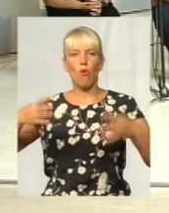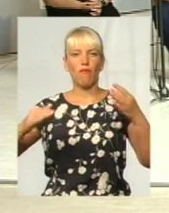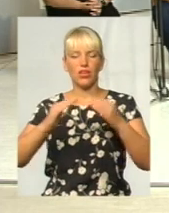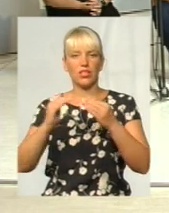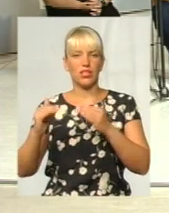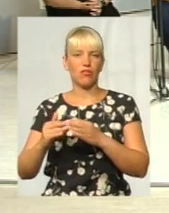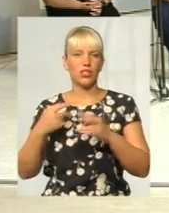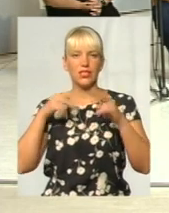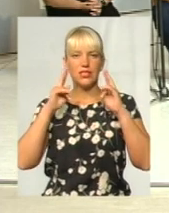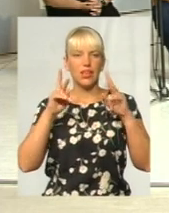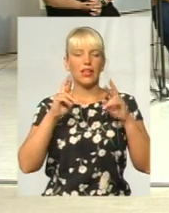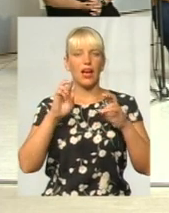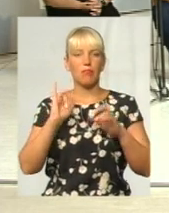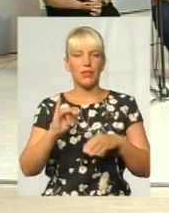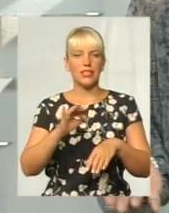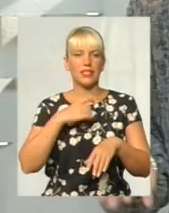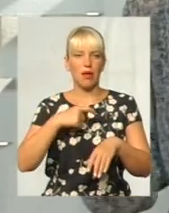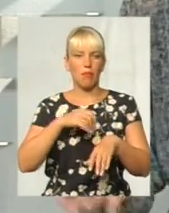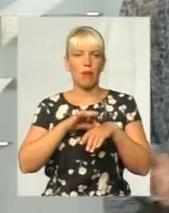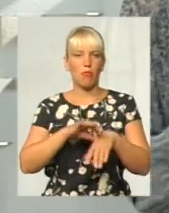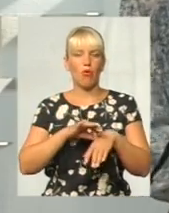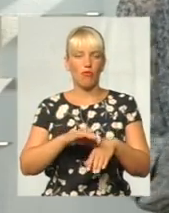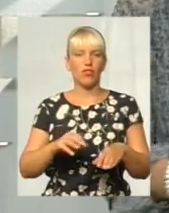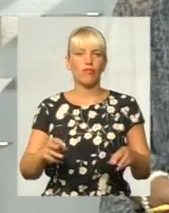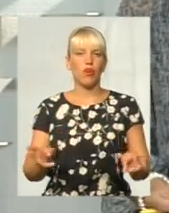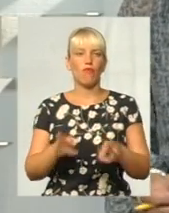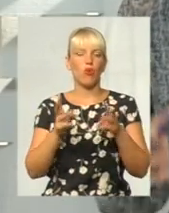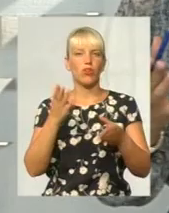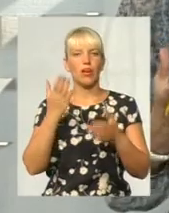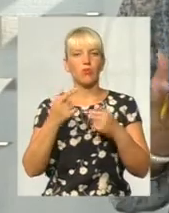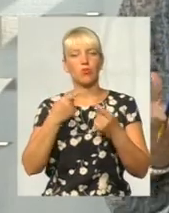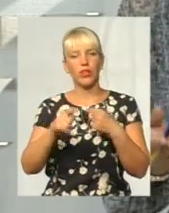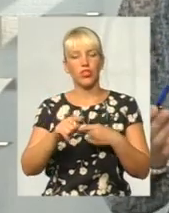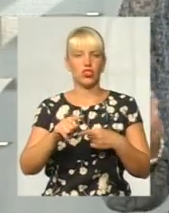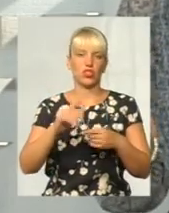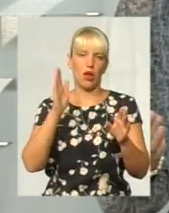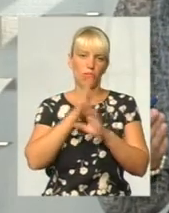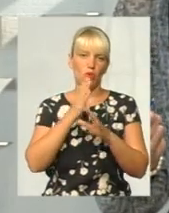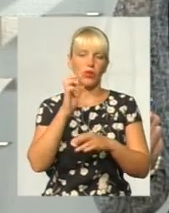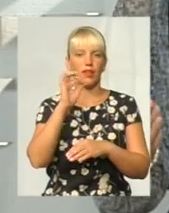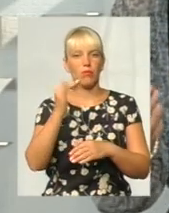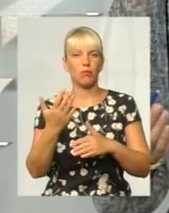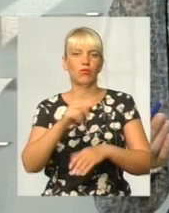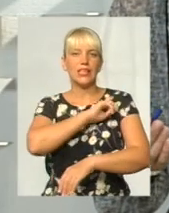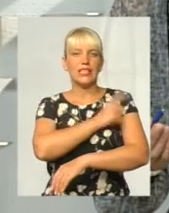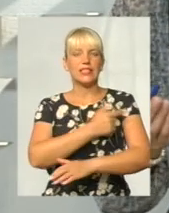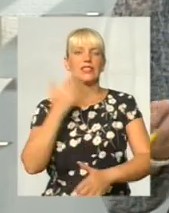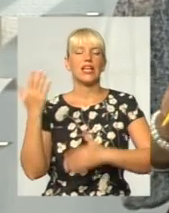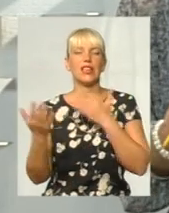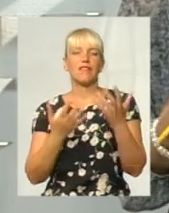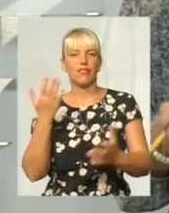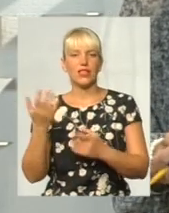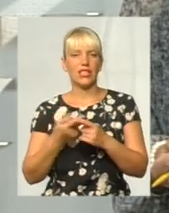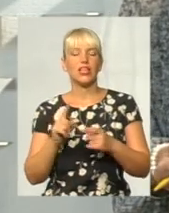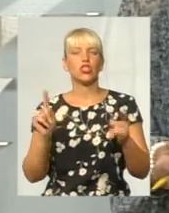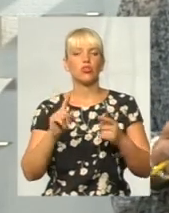повів себе вогонь, як би була інша погода, інший вітер і так далі. Що може зробити місто, чи має функції, і що